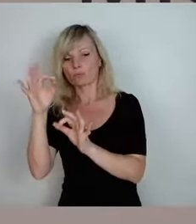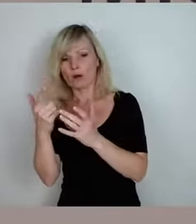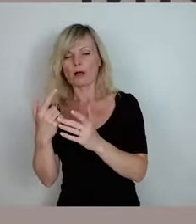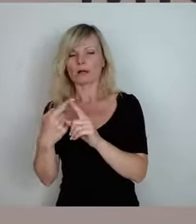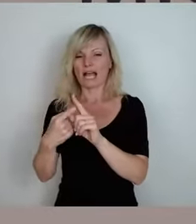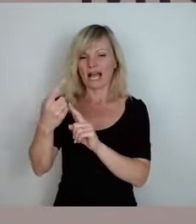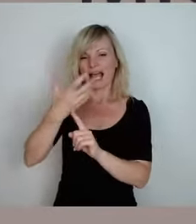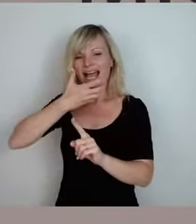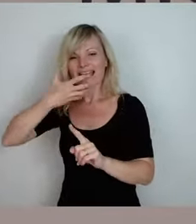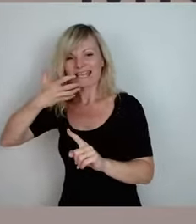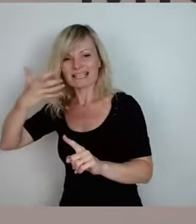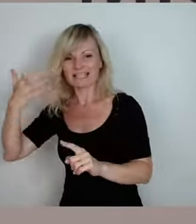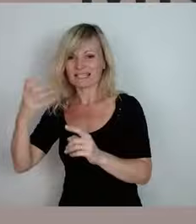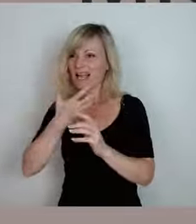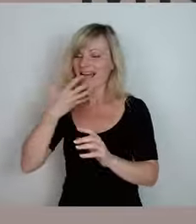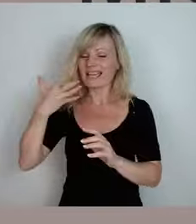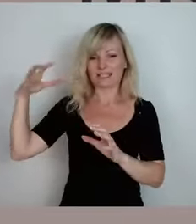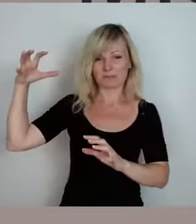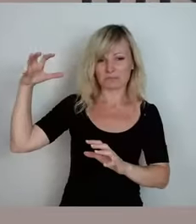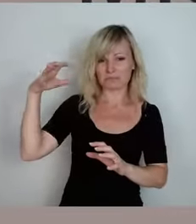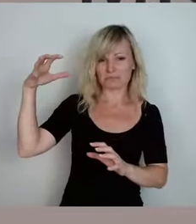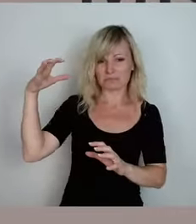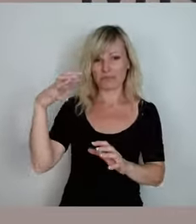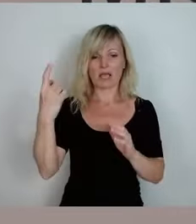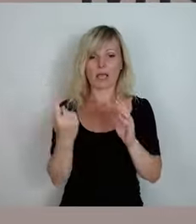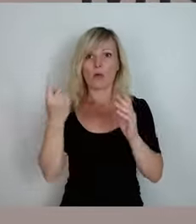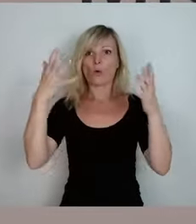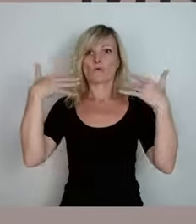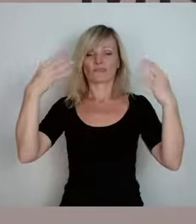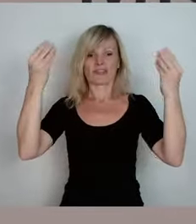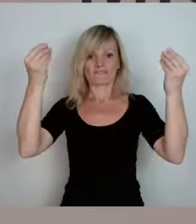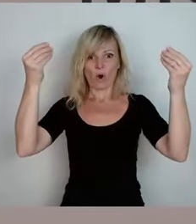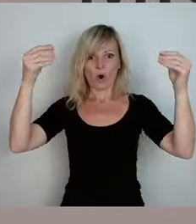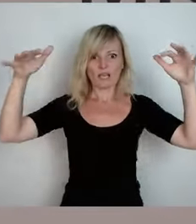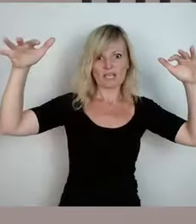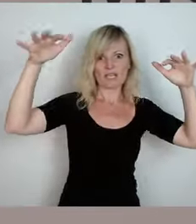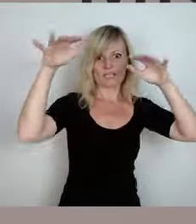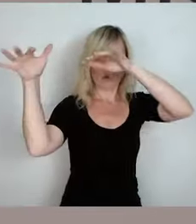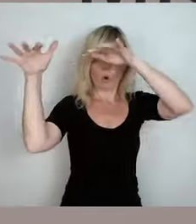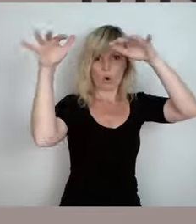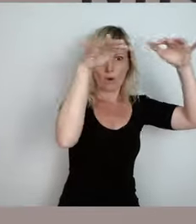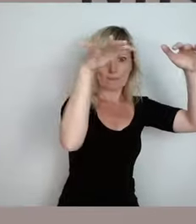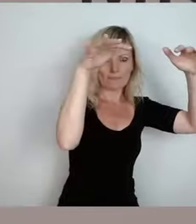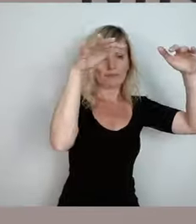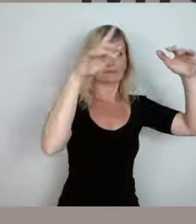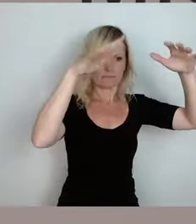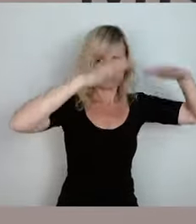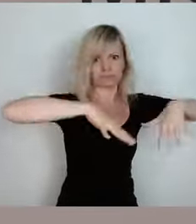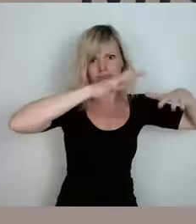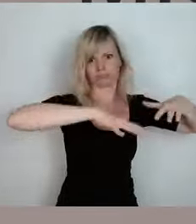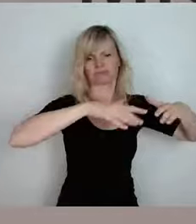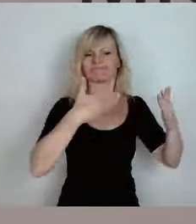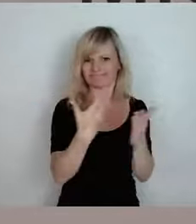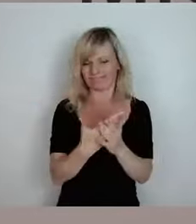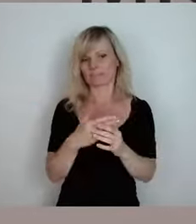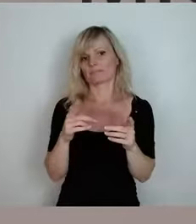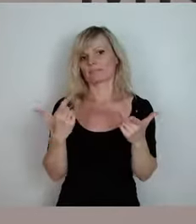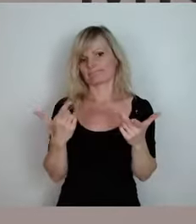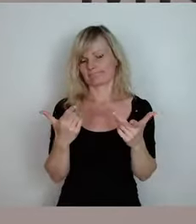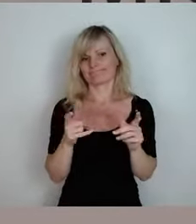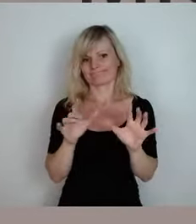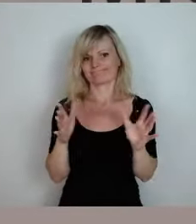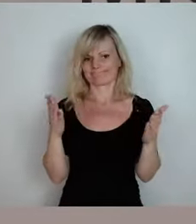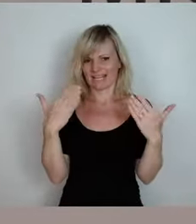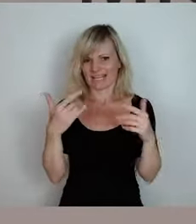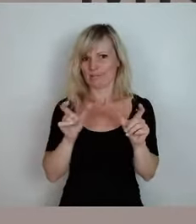Feuchtigkeit in der Luft sein kann. Das ist der Beitrag des Klimaschutzes. Aber danach kommt alles andere Zufall. Ein